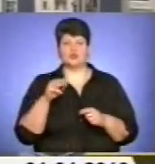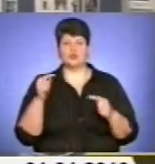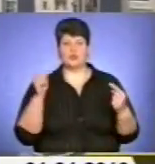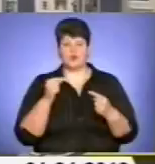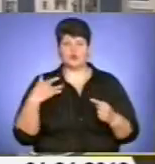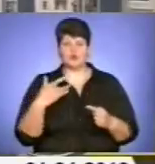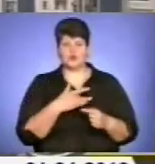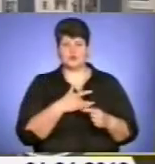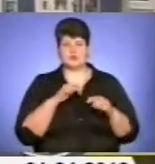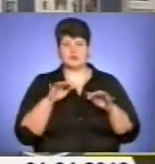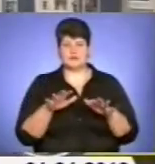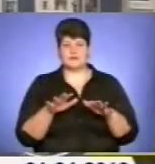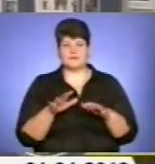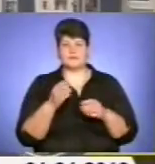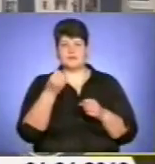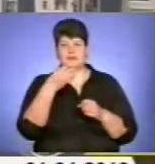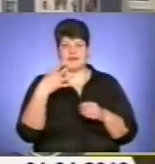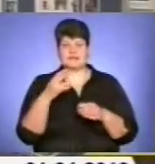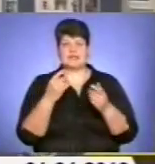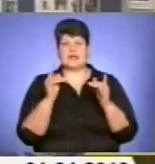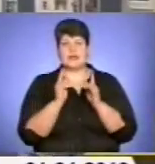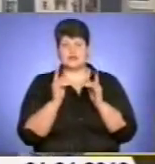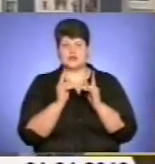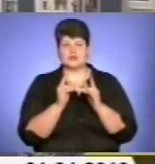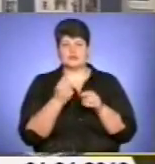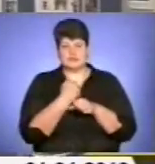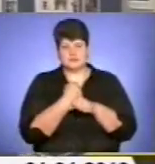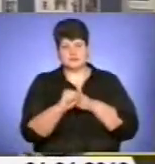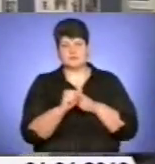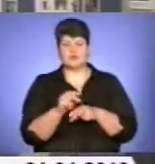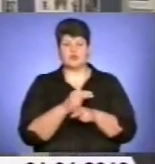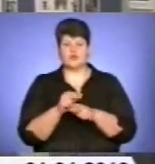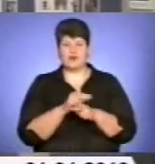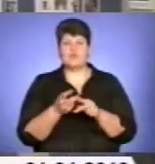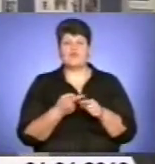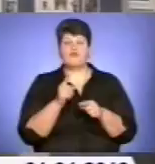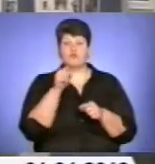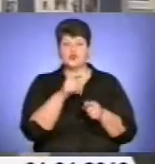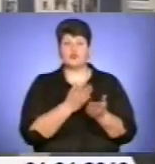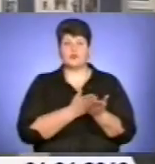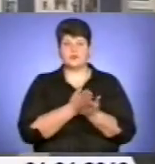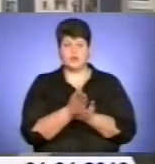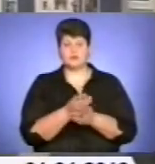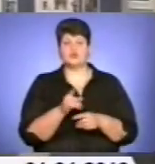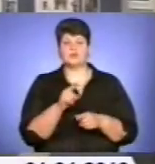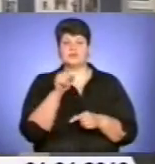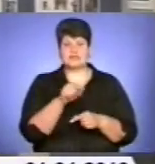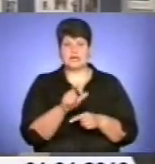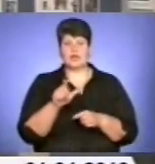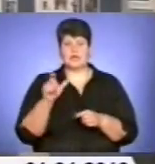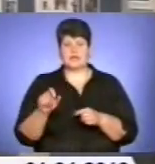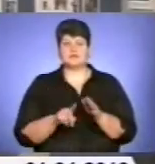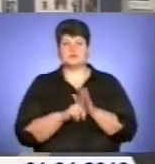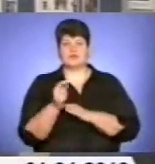15 ліжок для примусового лікування. І саме в цьому напрямку для того, щоб таких людей спочатку